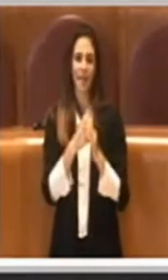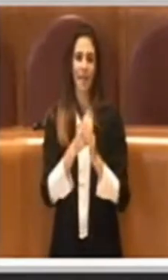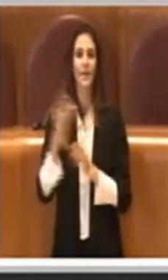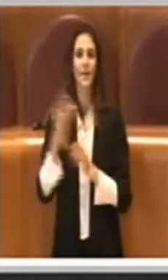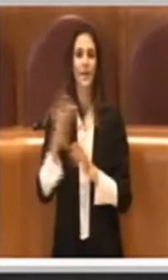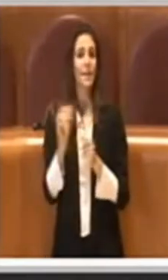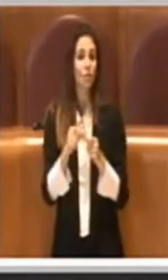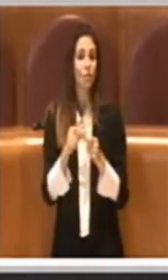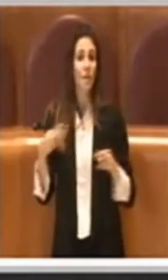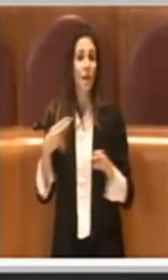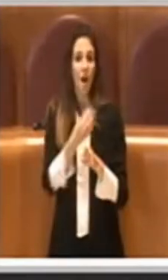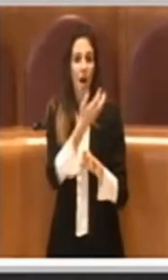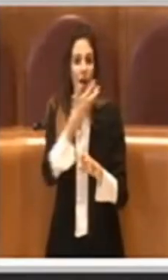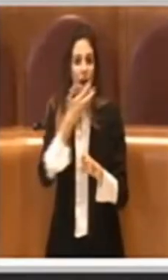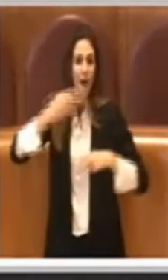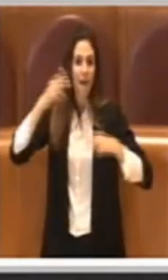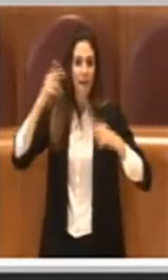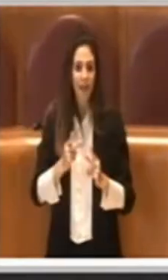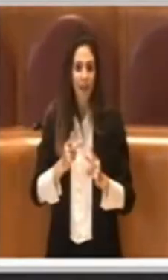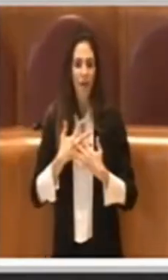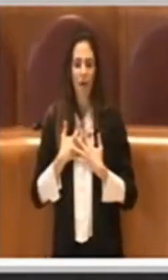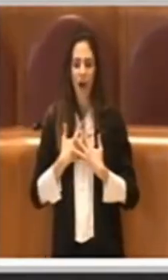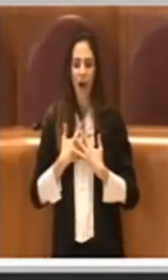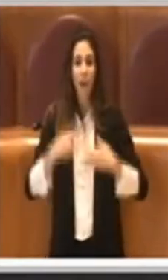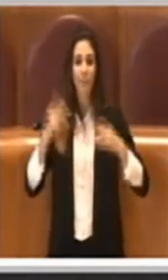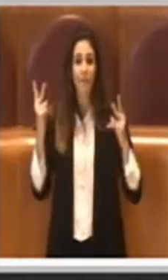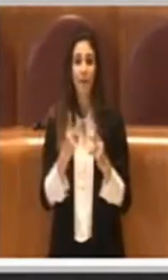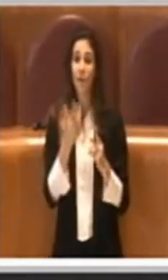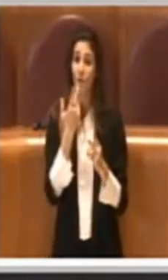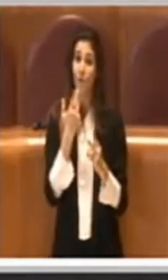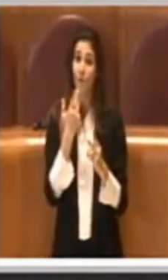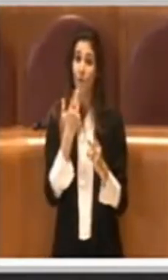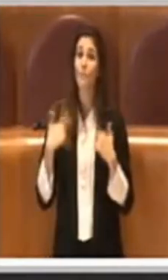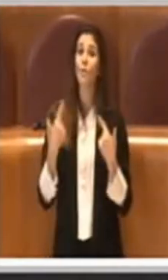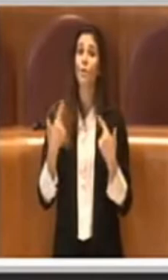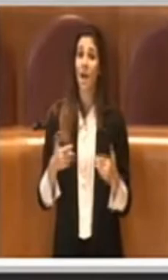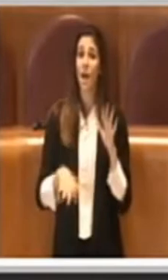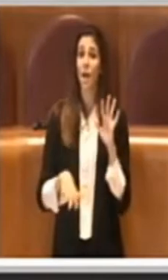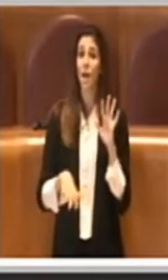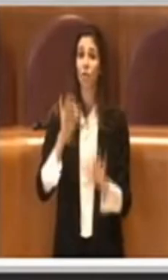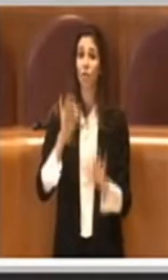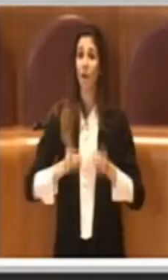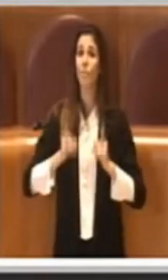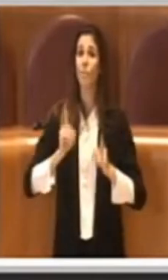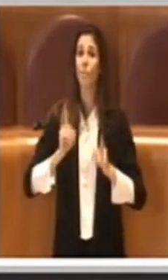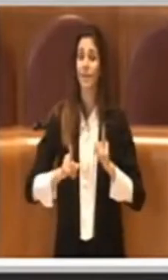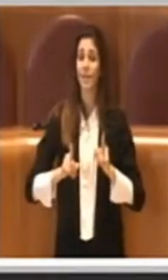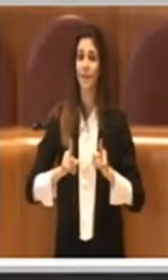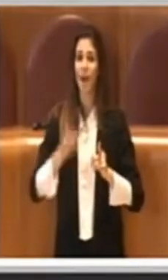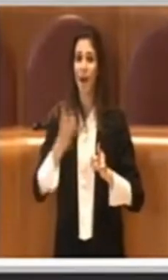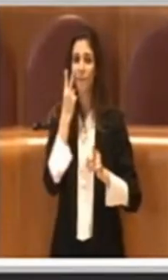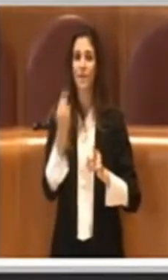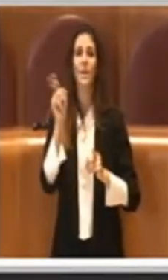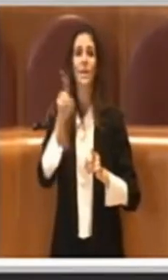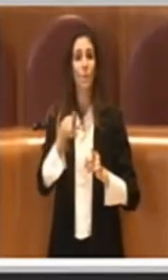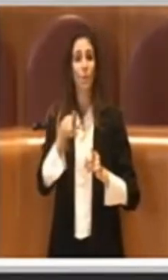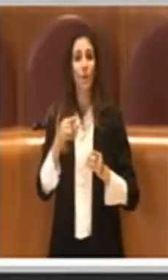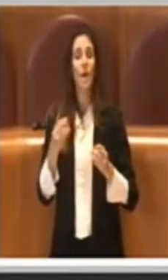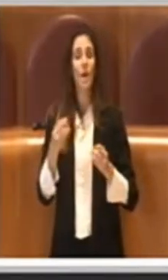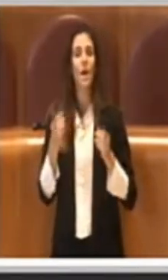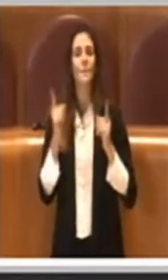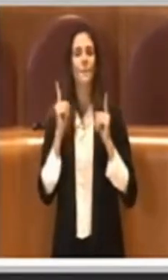città e si vuole dare un indirizzo che preveda una tutela anche dell'ambiente,